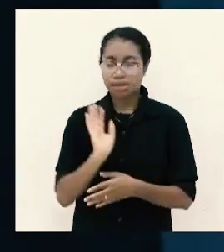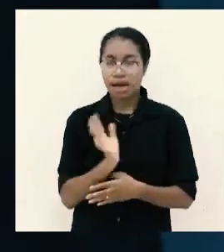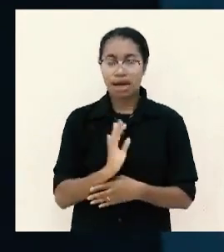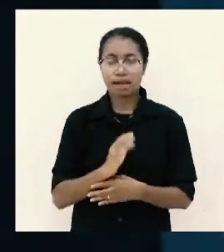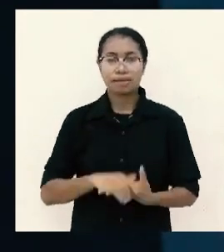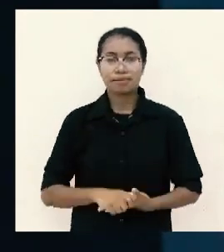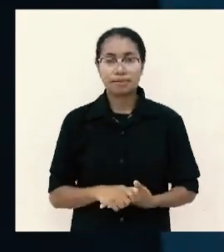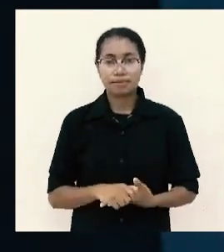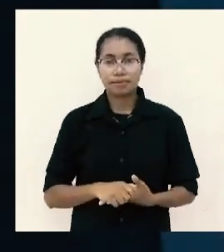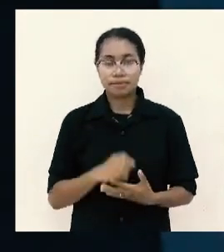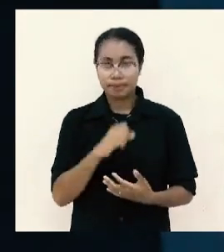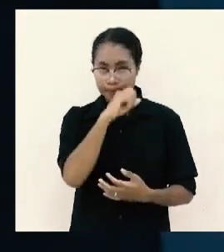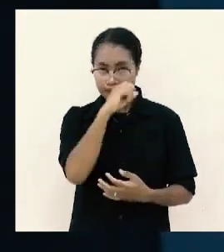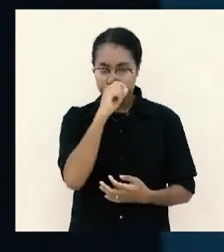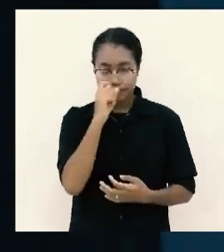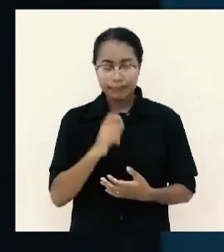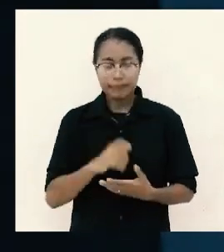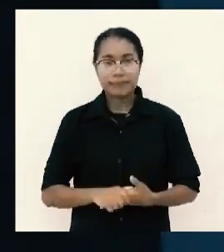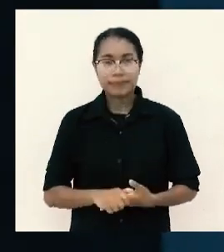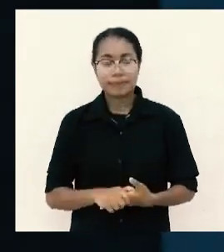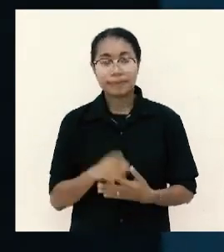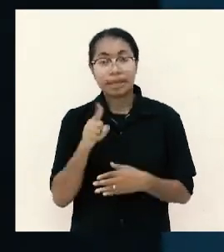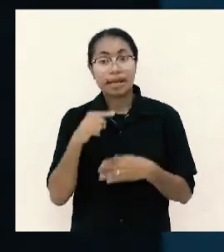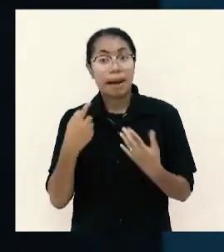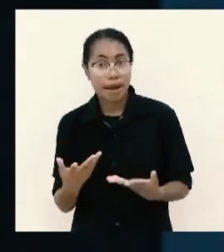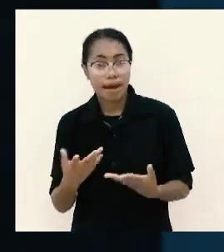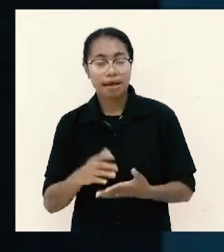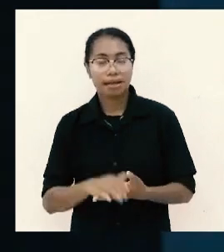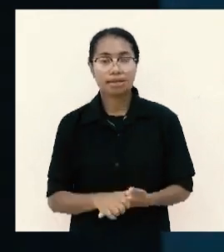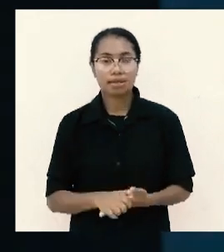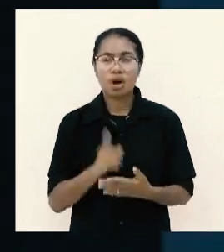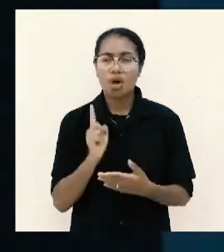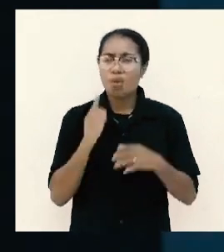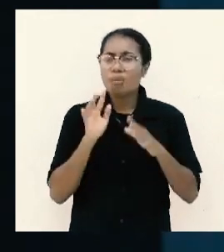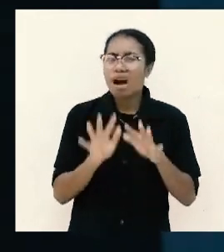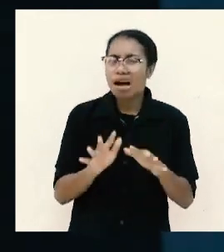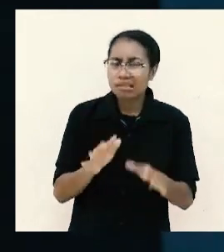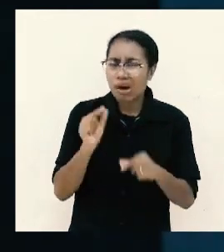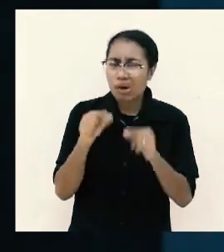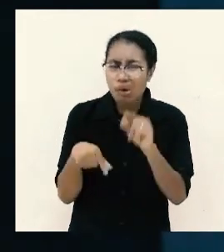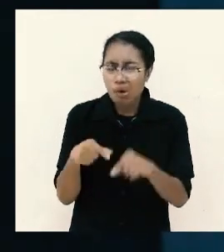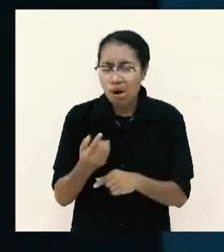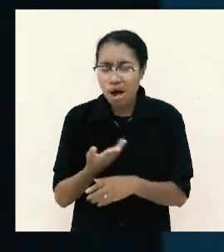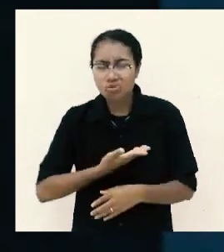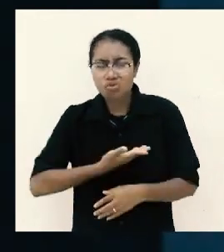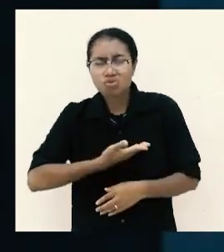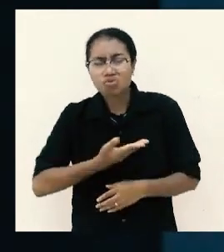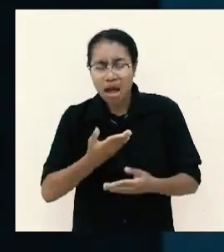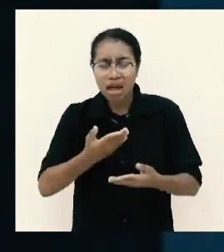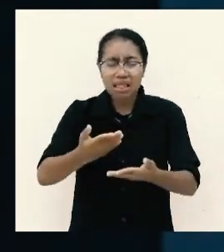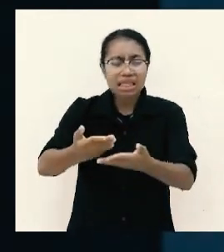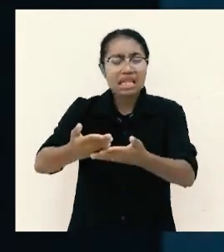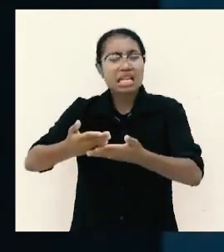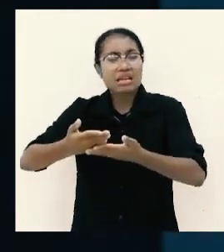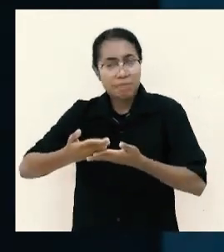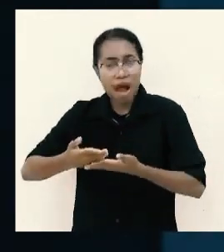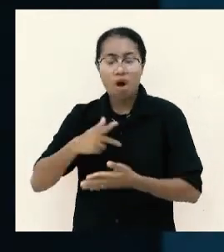apa ini perlu dan penting karena walaupun mungkin banyak orang suka menerima tapi tidak semua